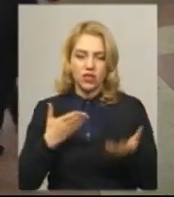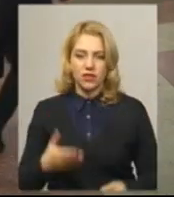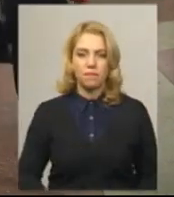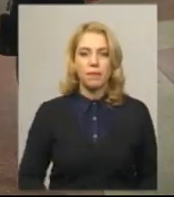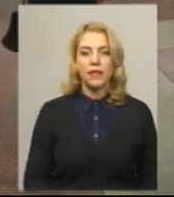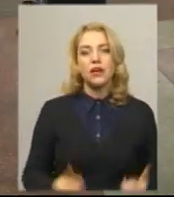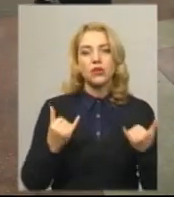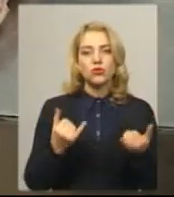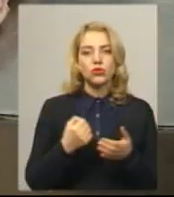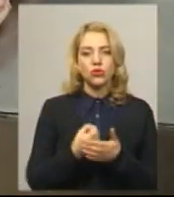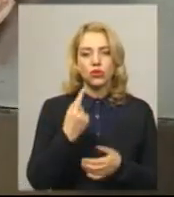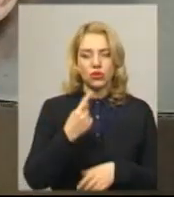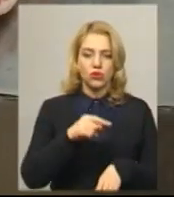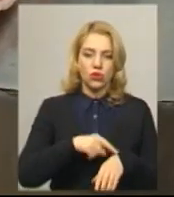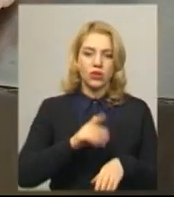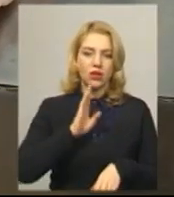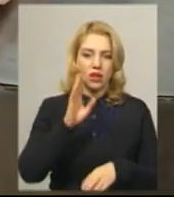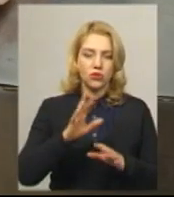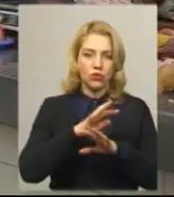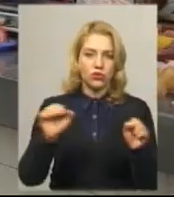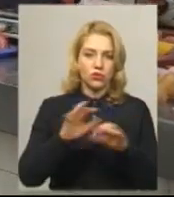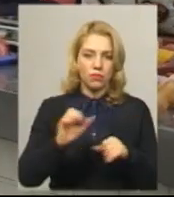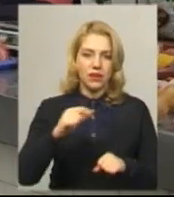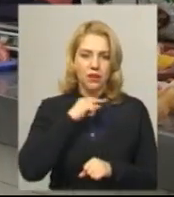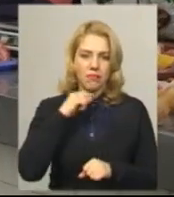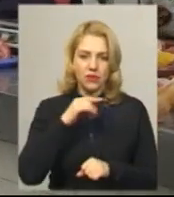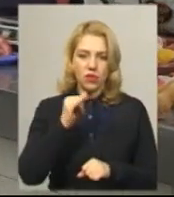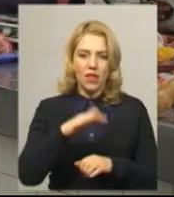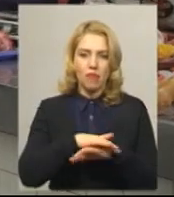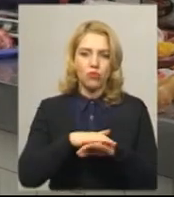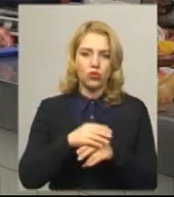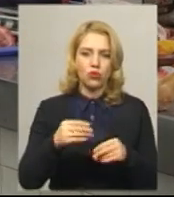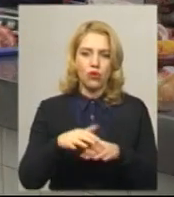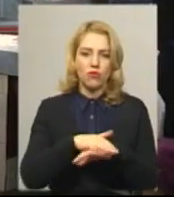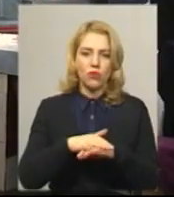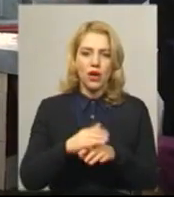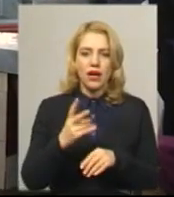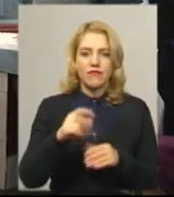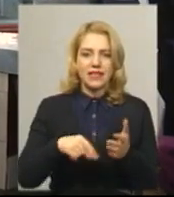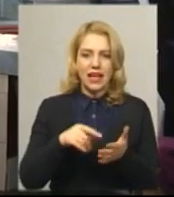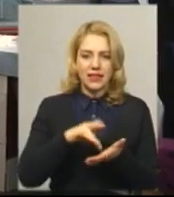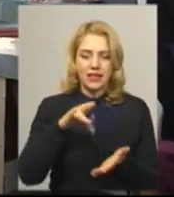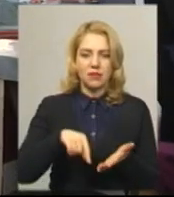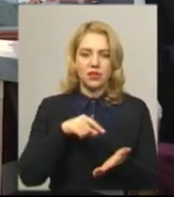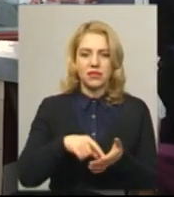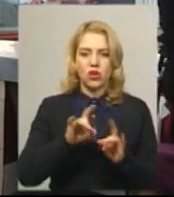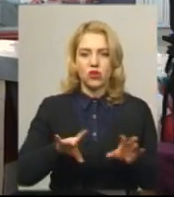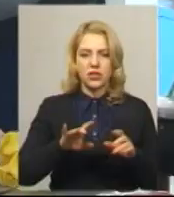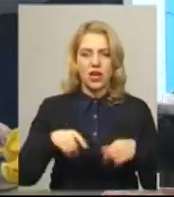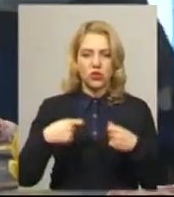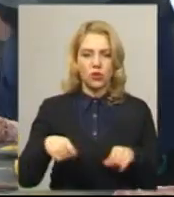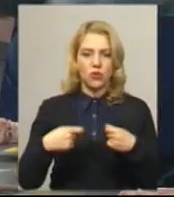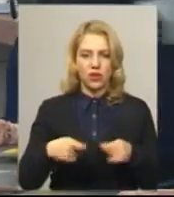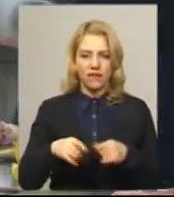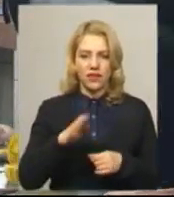Сьогодні до 11-ї години ранку розкупили майже все м'ясо на продуктовому ринку в центрі міста, каже продавчиня Галини, яка працює в м'ясному